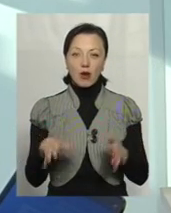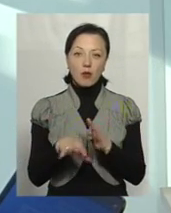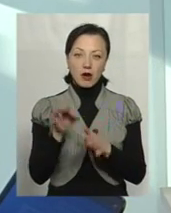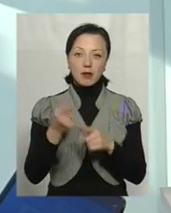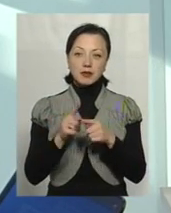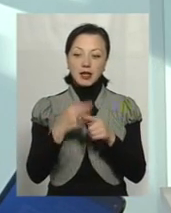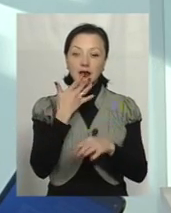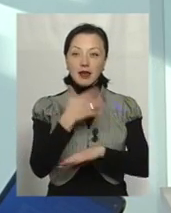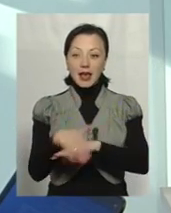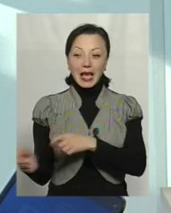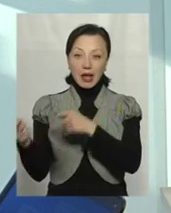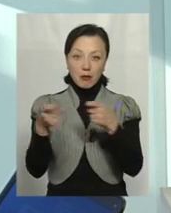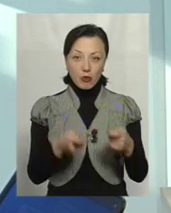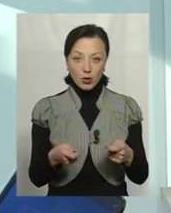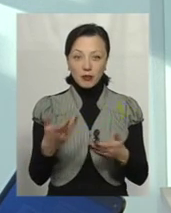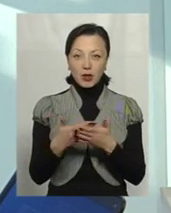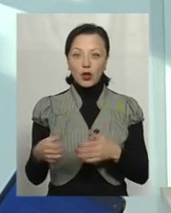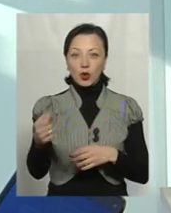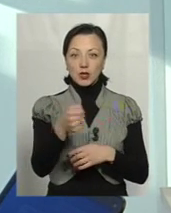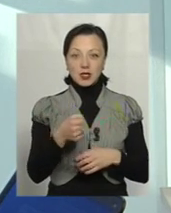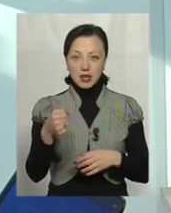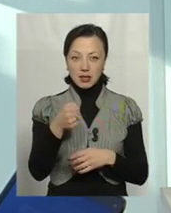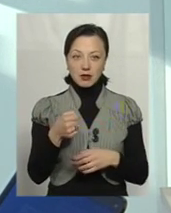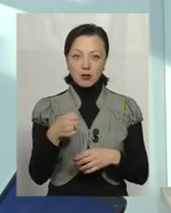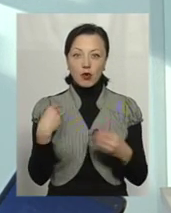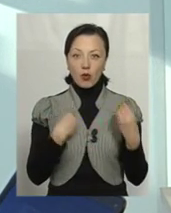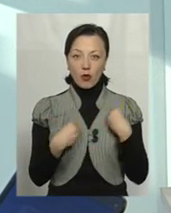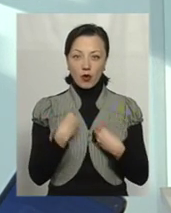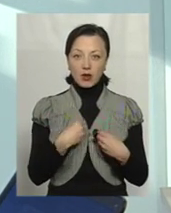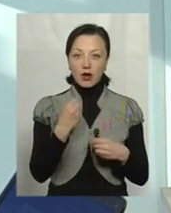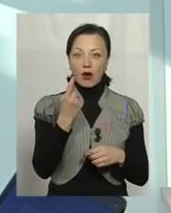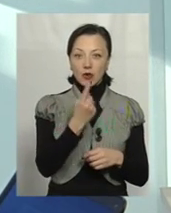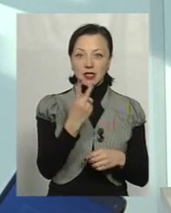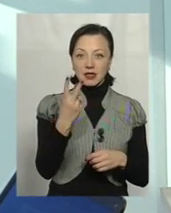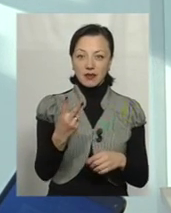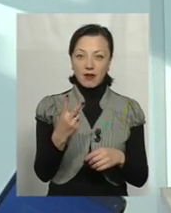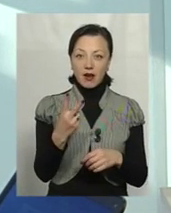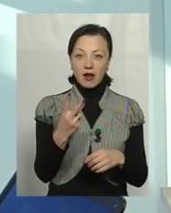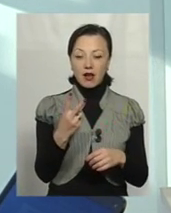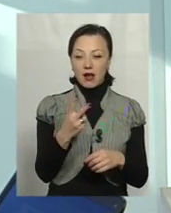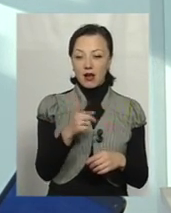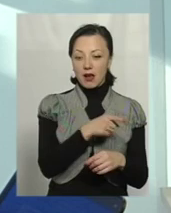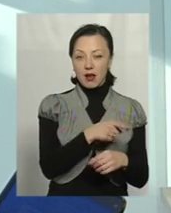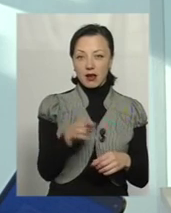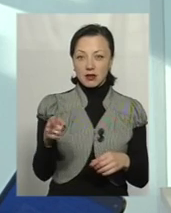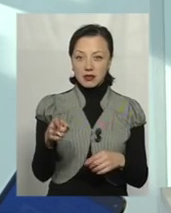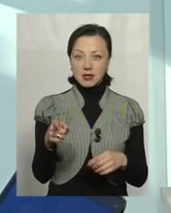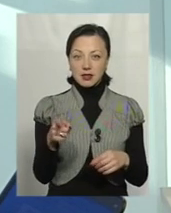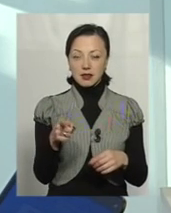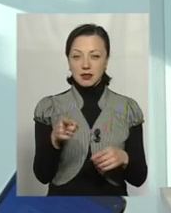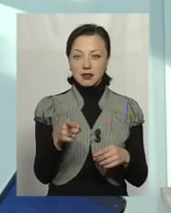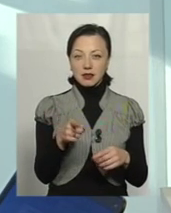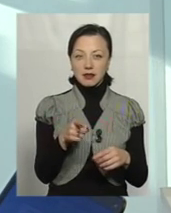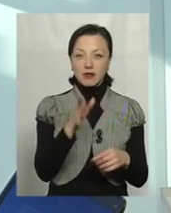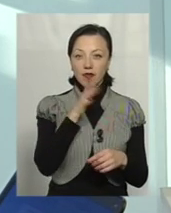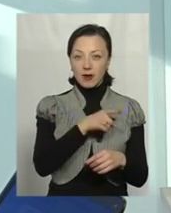отой імпорт, який буде носитися, наприклад, якщо говорити про одяг один-два сезони, і ми викинемо, все, тому що воно не якісне, але то